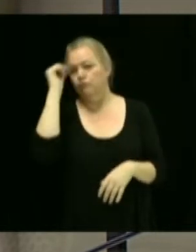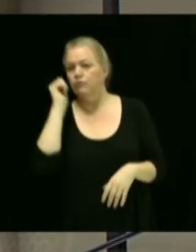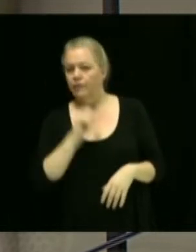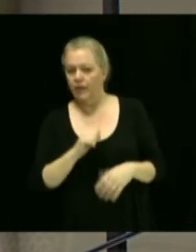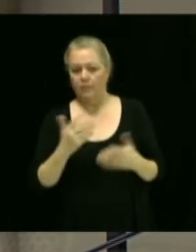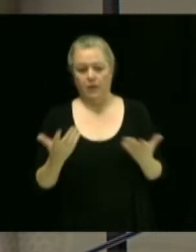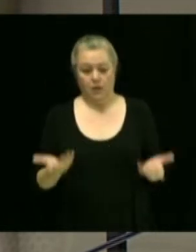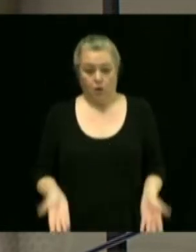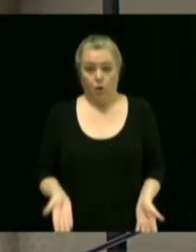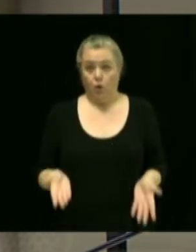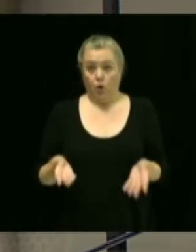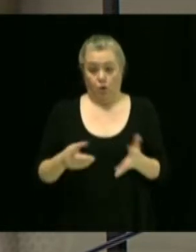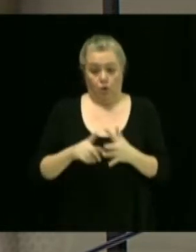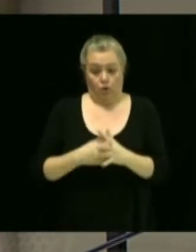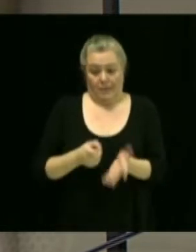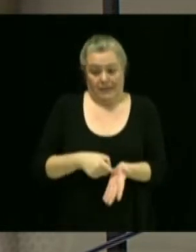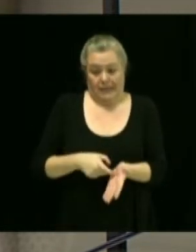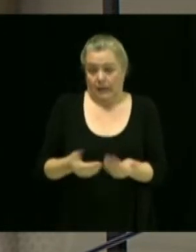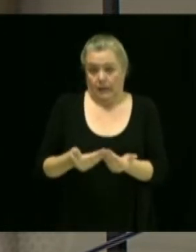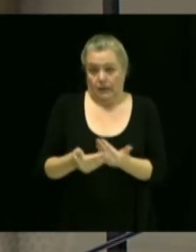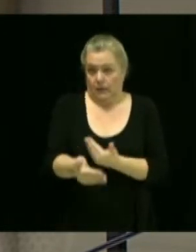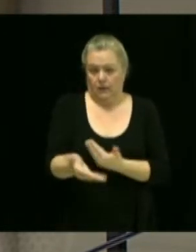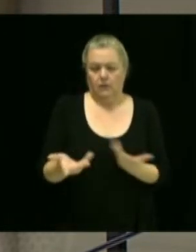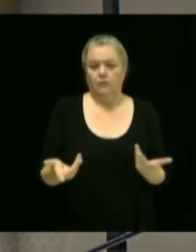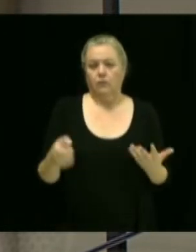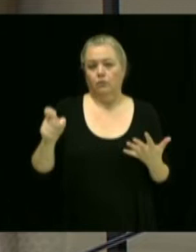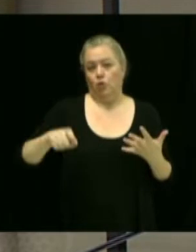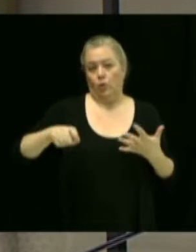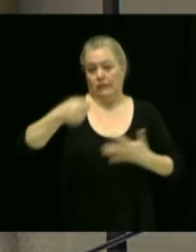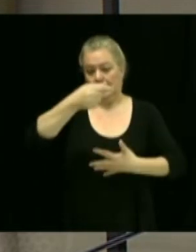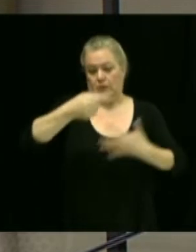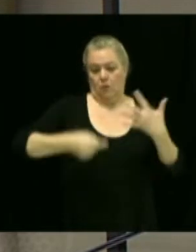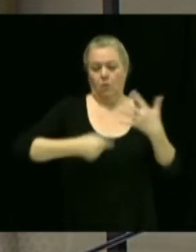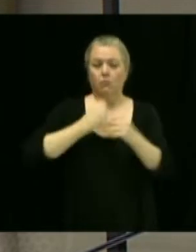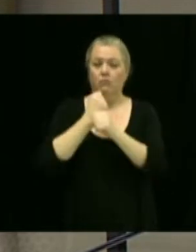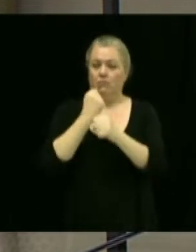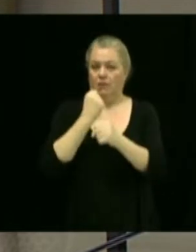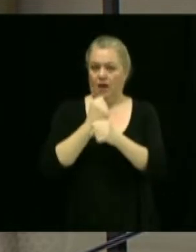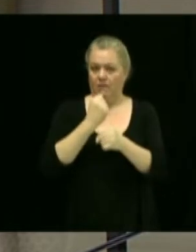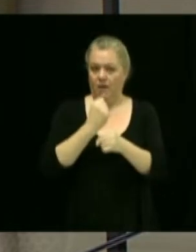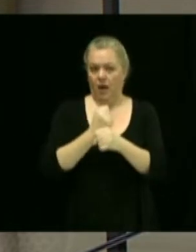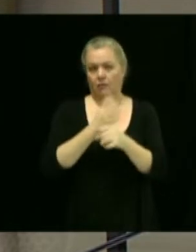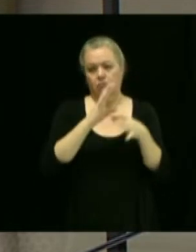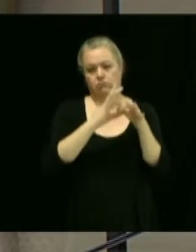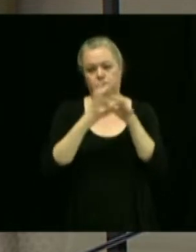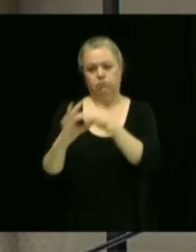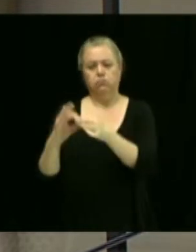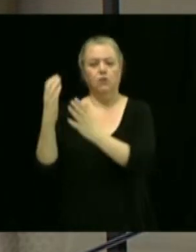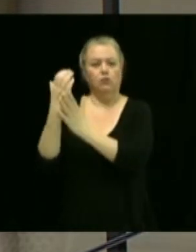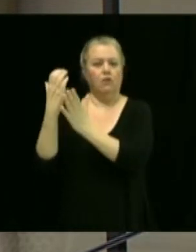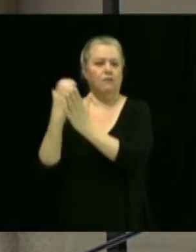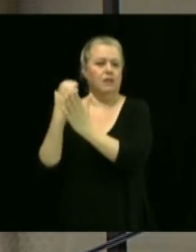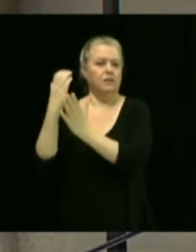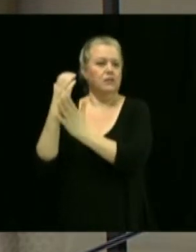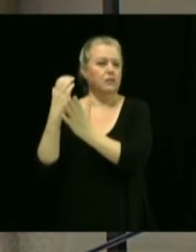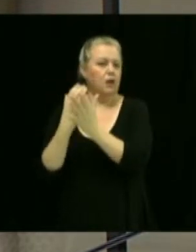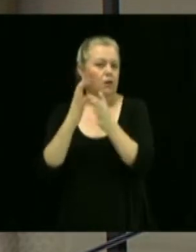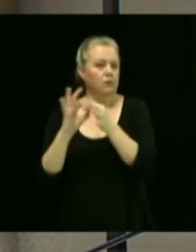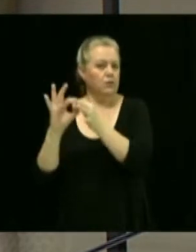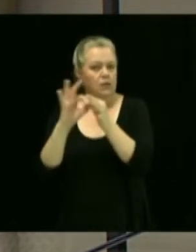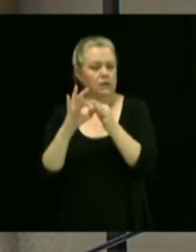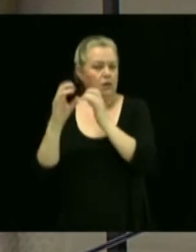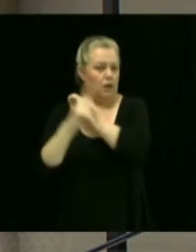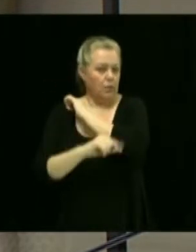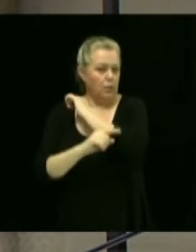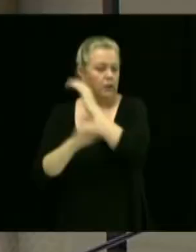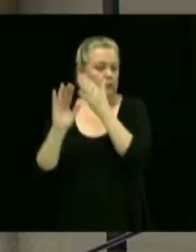présente résolution, les conditions de travail dans ce cas-là sont conformes à la Convention collective du syndicat des employés municipaux de